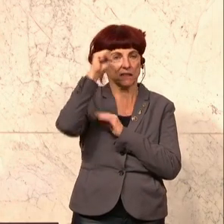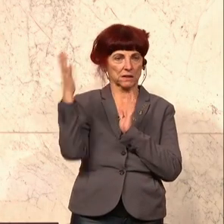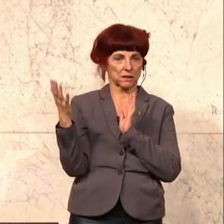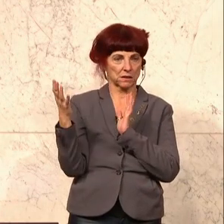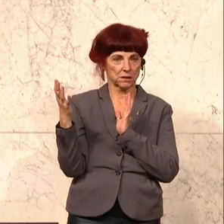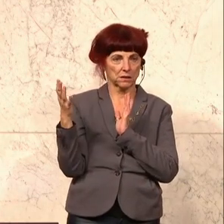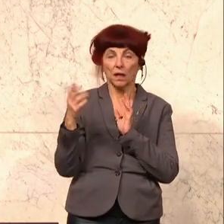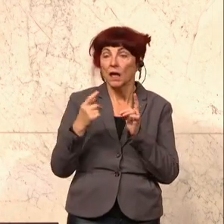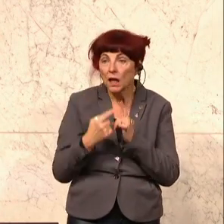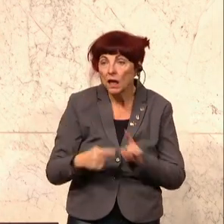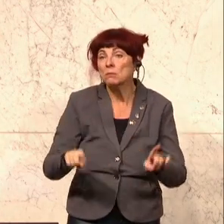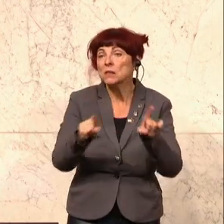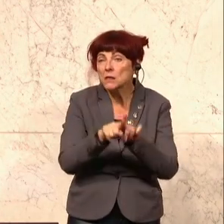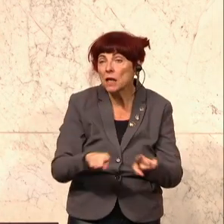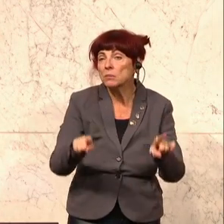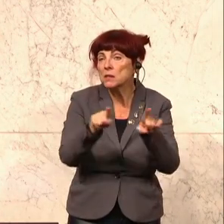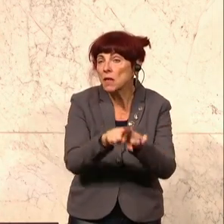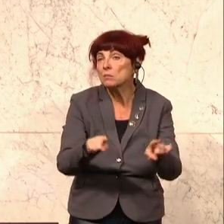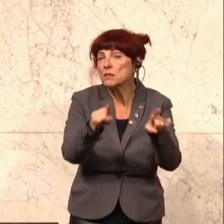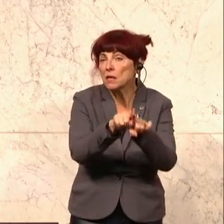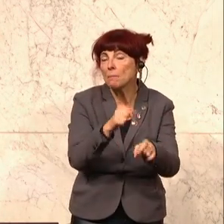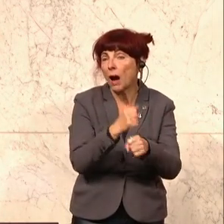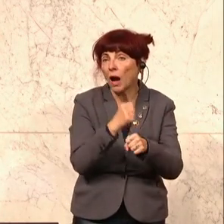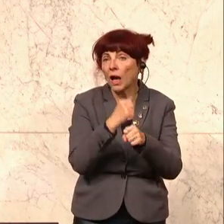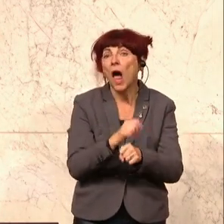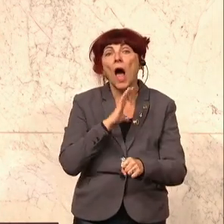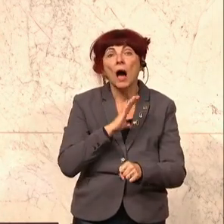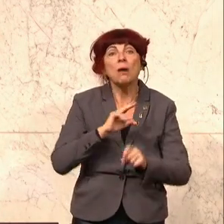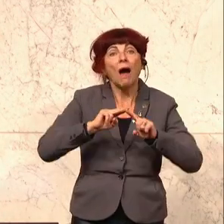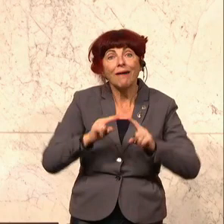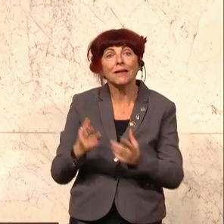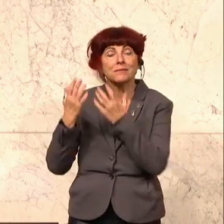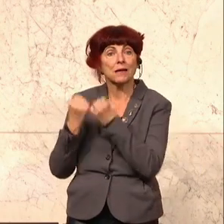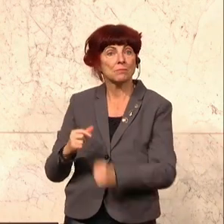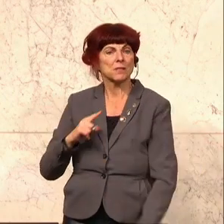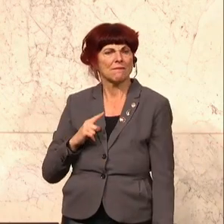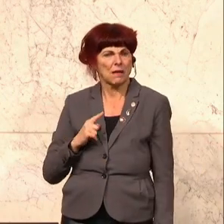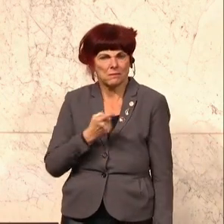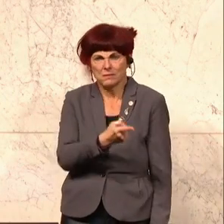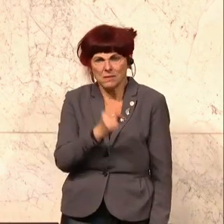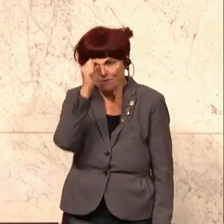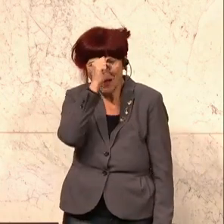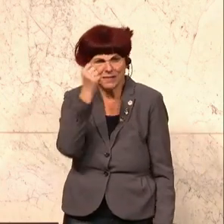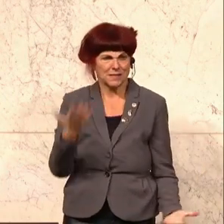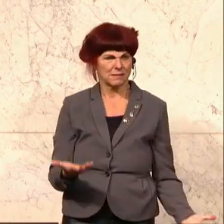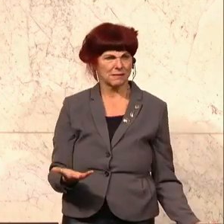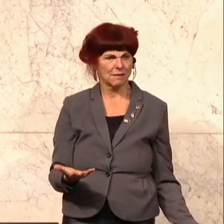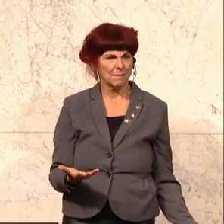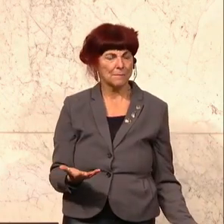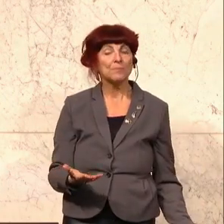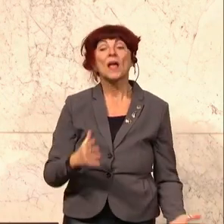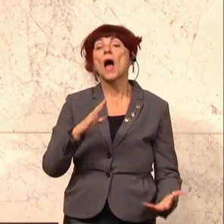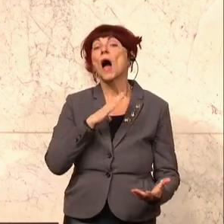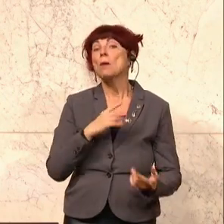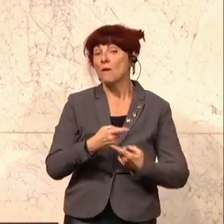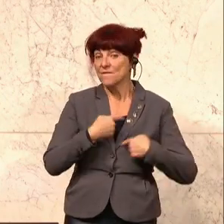ständig dasselbe zu tun, aber andere Ergebnisse zu erwarten. Und was mit uns auch nicht zu